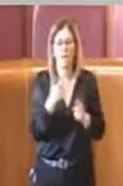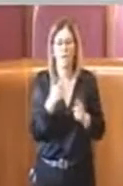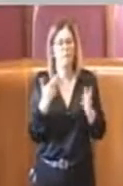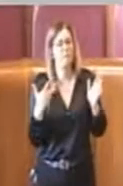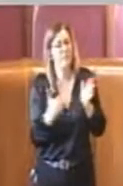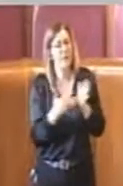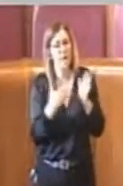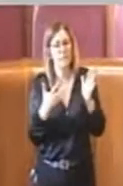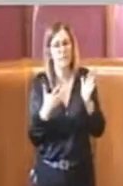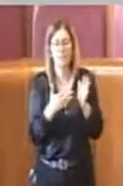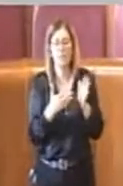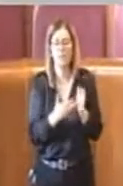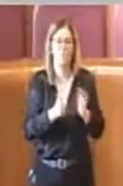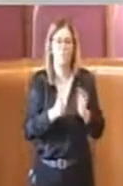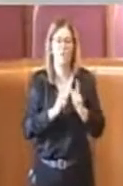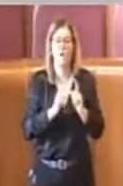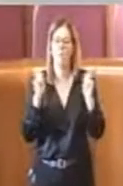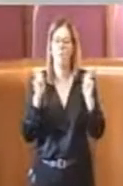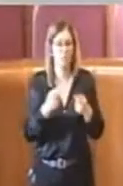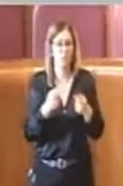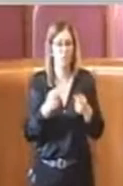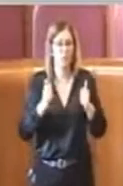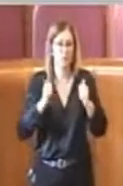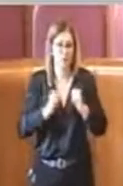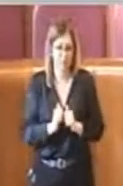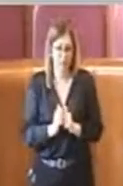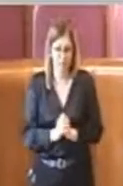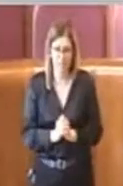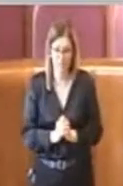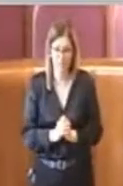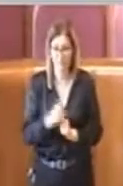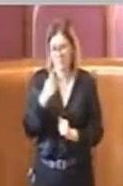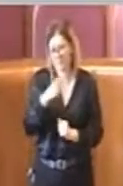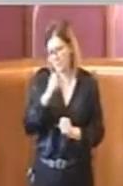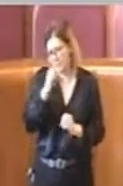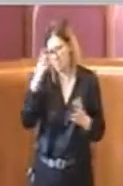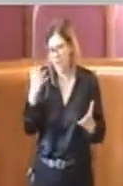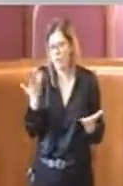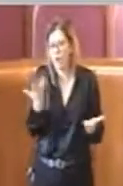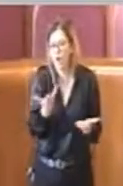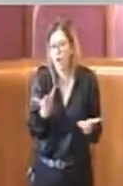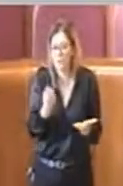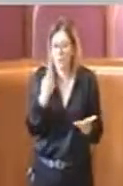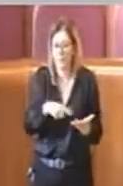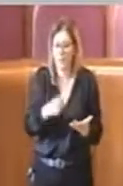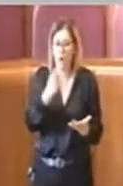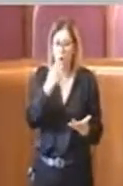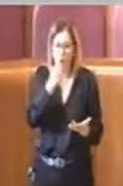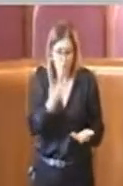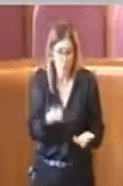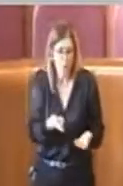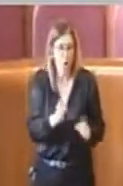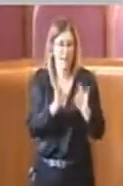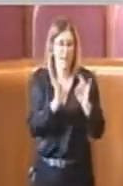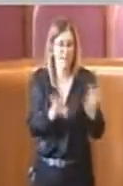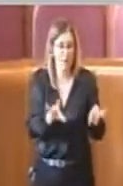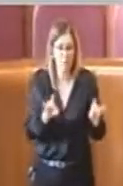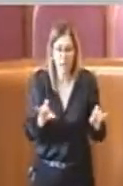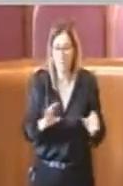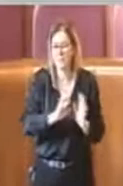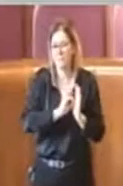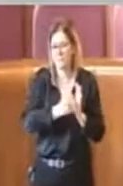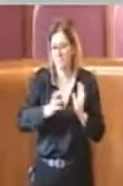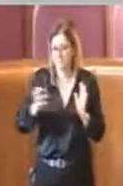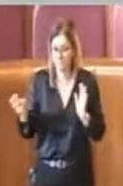alla cittadinanza, ovviamente per i motivi che possiamo immaginare, per gli odori, per gli inquinamenti, per tante ragioni.